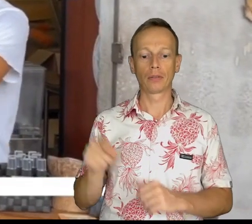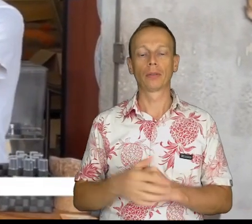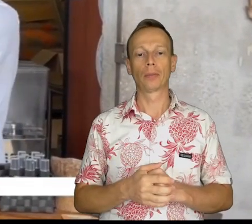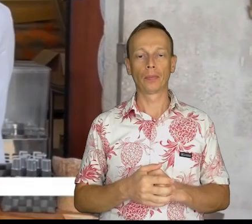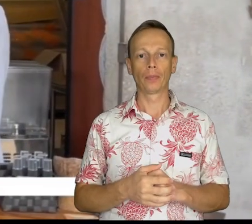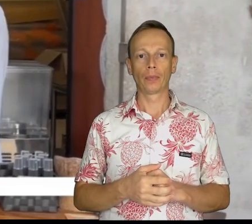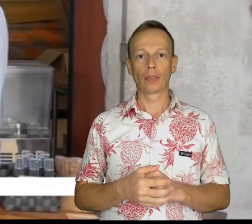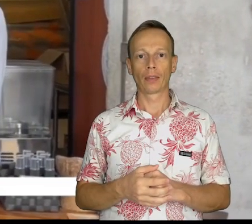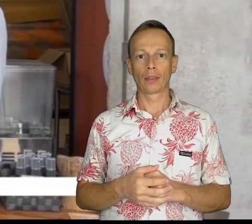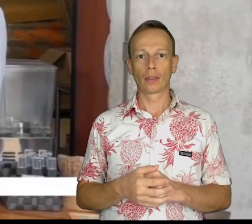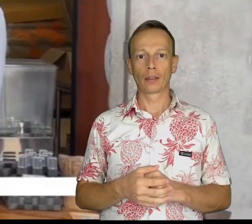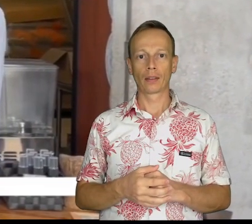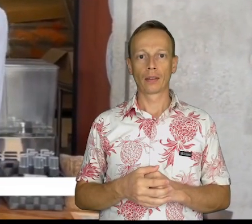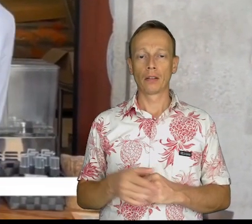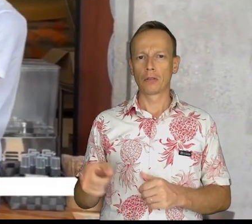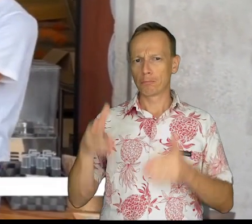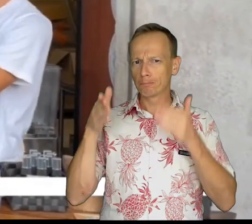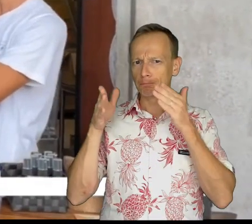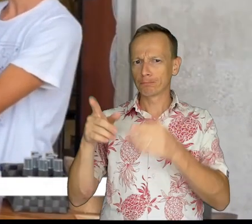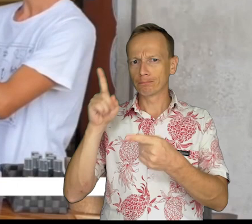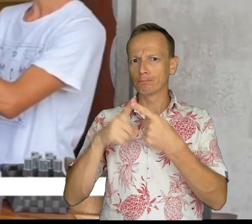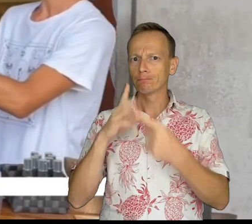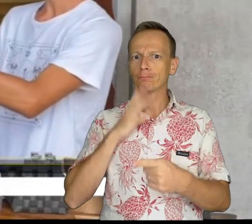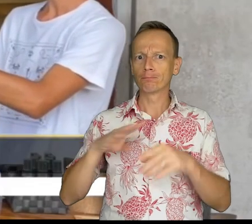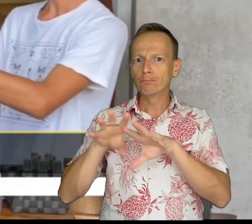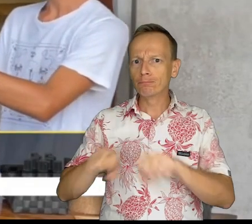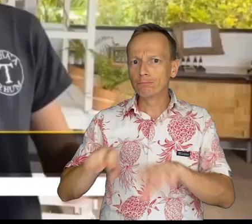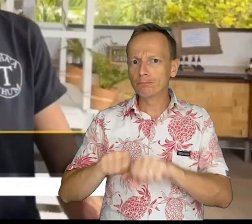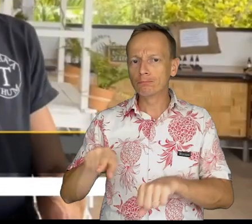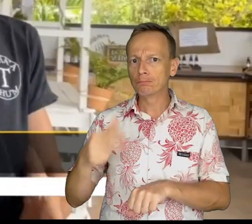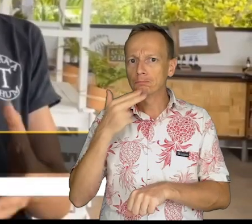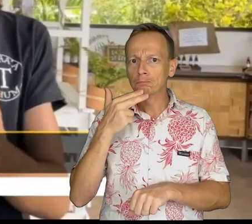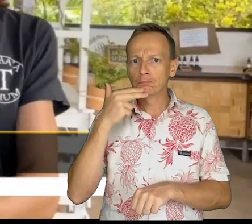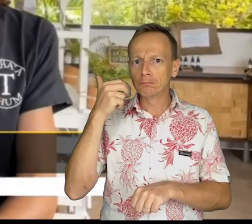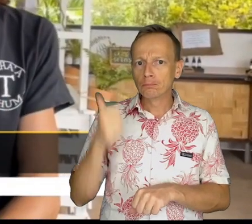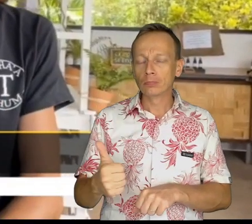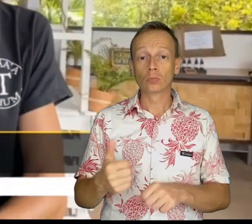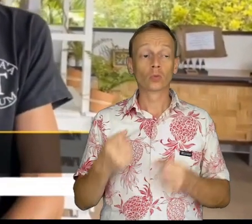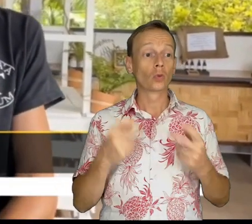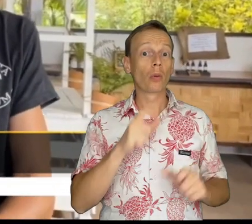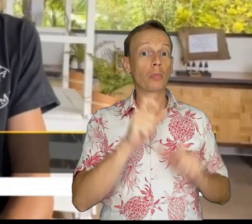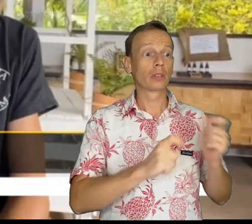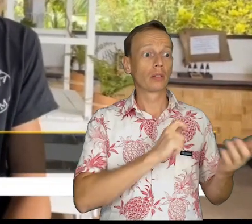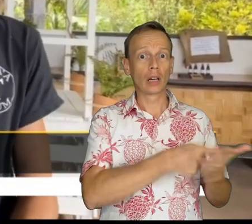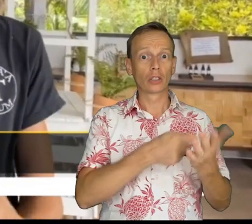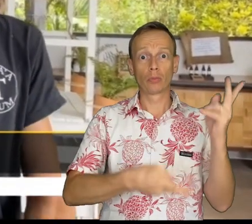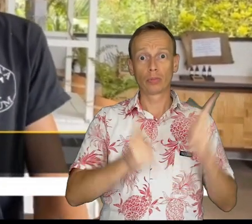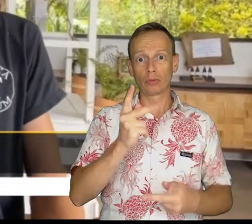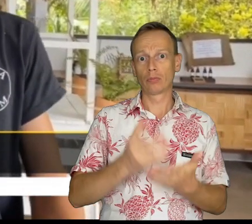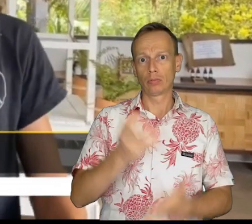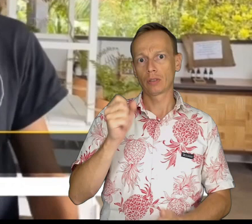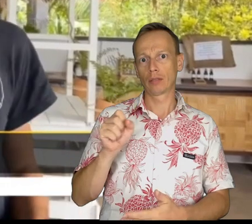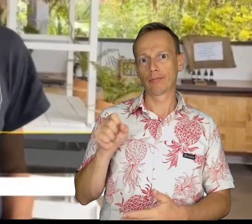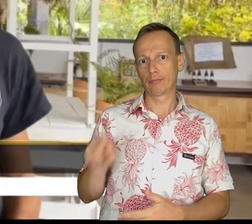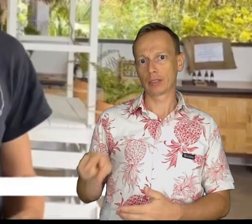Et comme ça, on peut se concentrer davantage sur le rhum, peut-être que c'est ce qui vous intéresse le plus. Définir un produit qu'ils achètent vraiment le plus, c